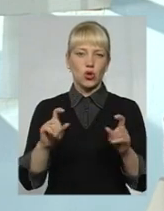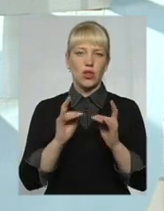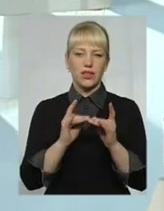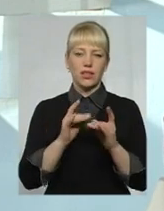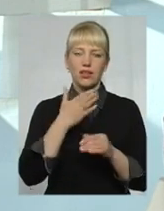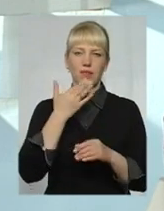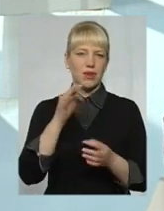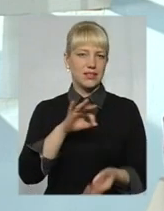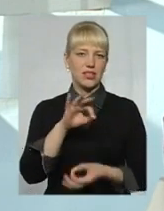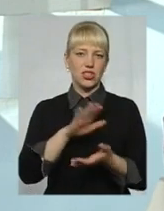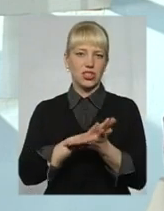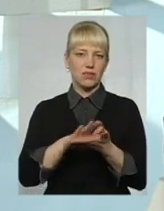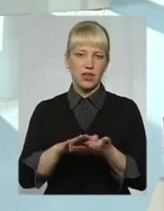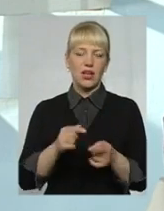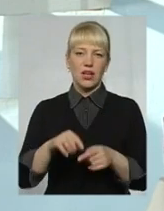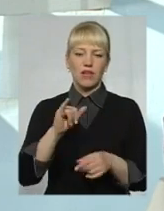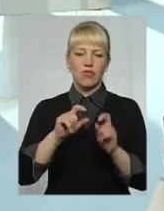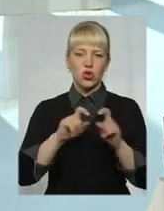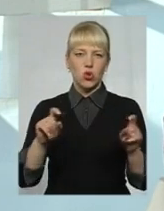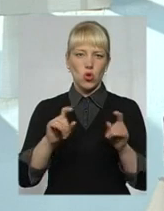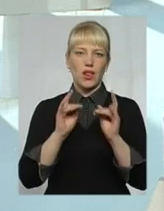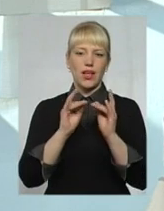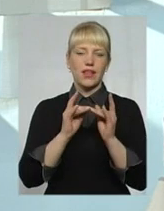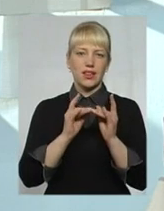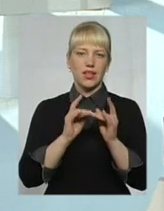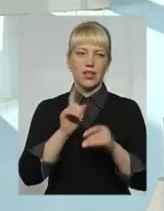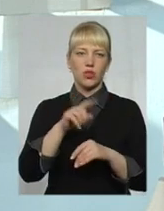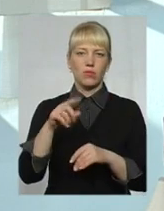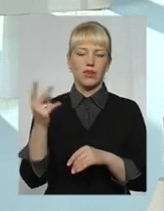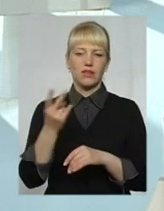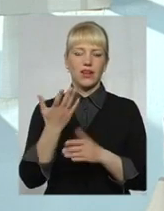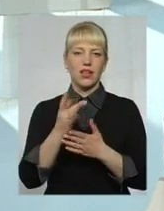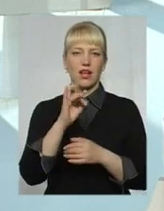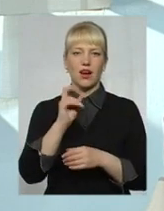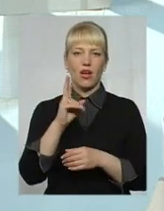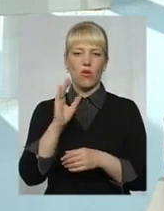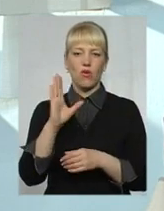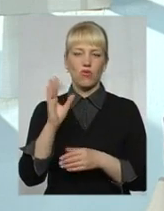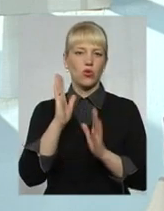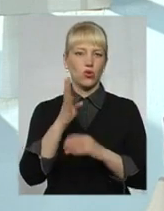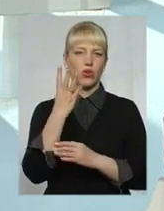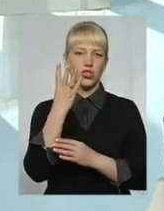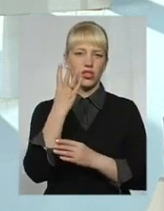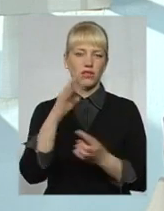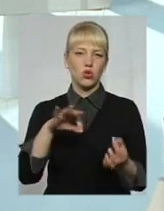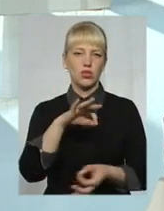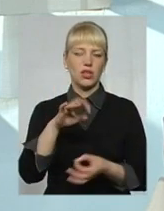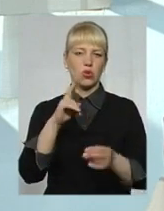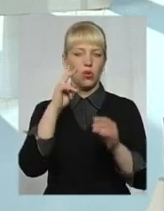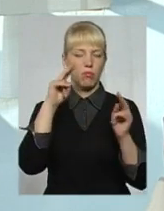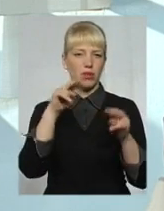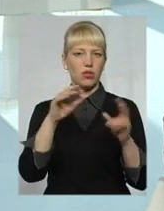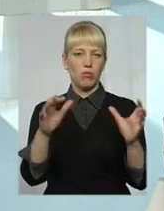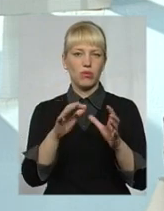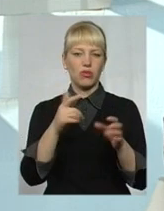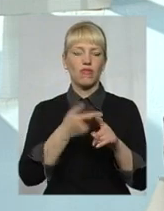жодної сироти. В школі-інтернаті номер два, який знаходиться в місті Хмельницькому, є тільки четверо сирід, які під опікою, але вони